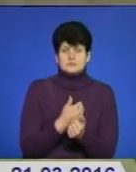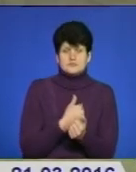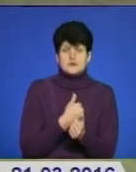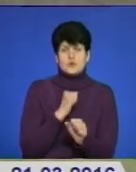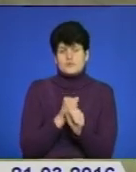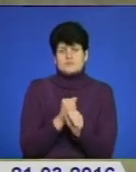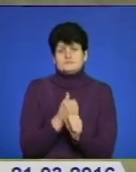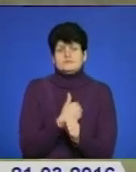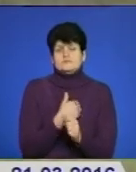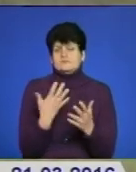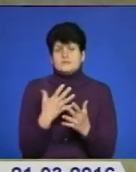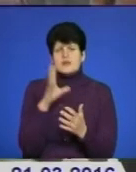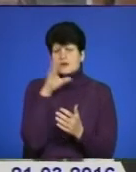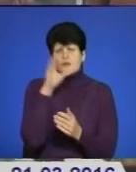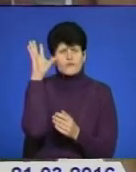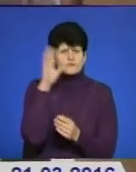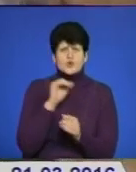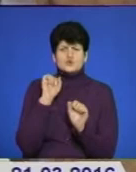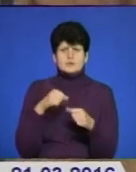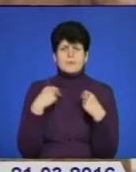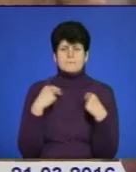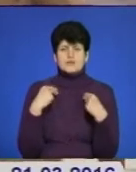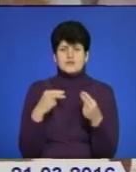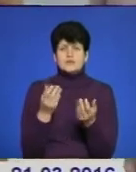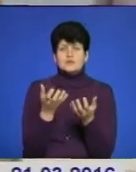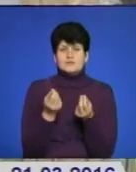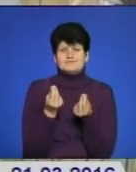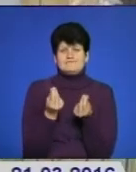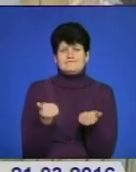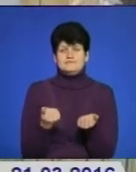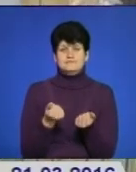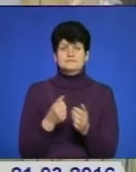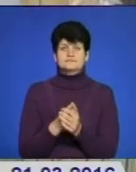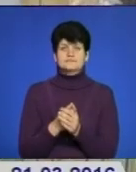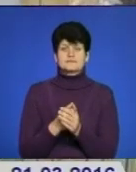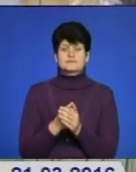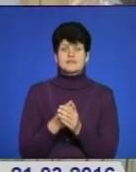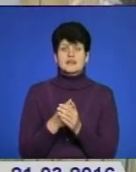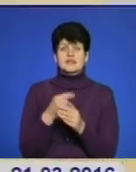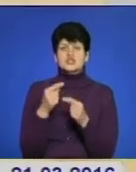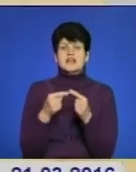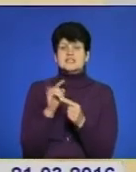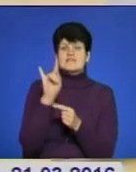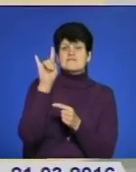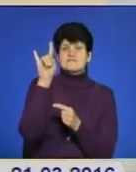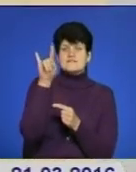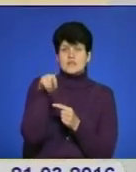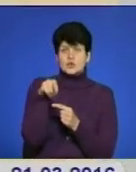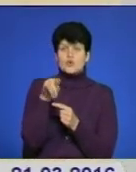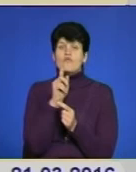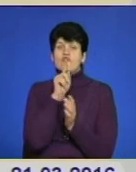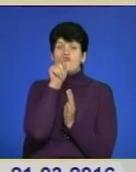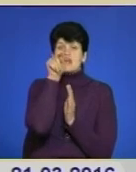коїв протиправне, викрадав усе, що можна було збути та отримати хоч якусь готівку. Через вікно вліз